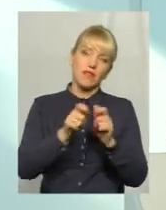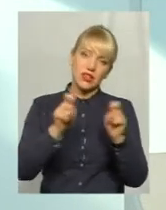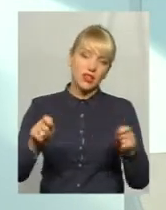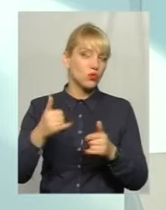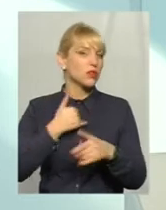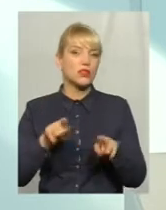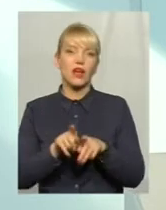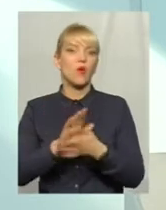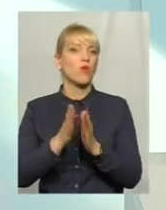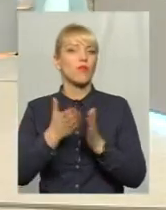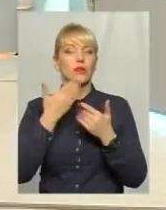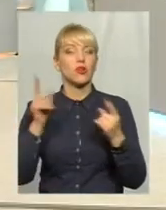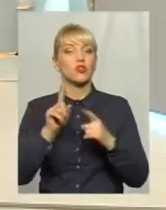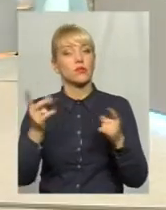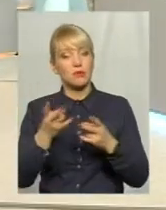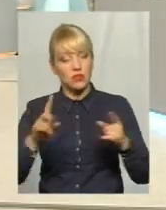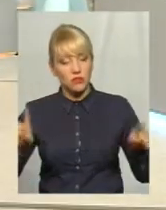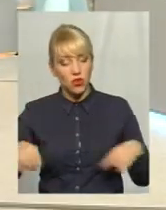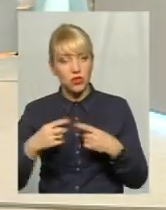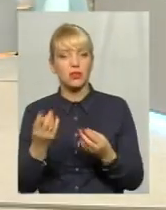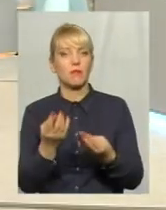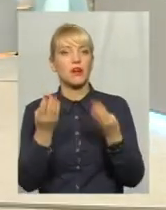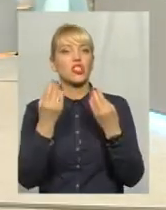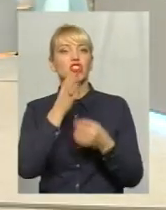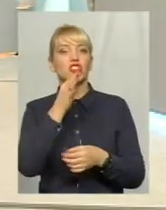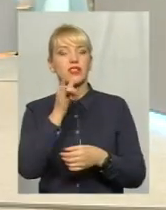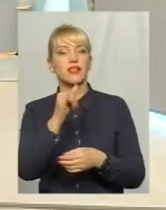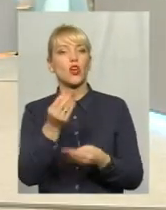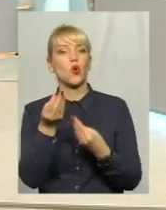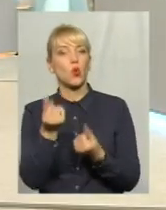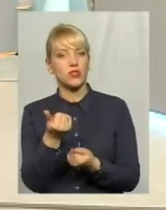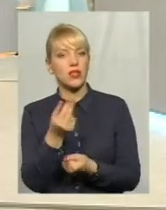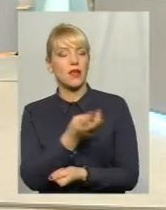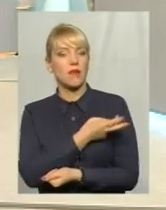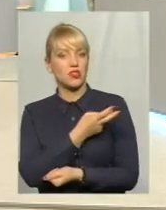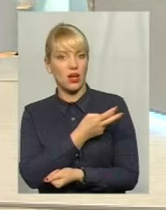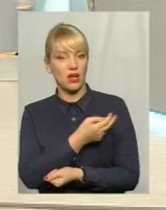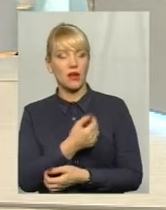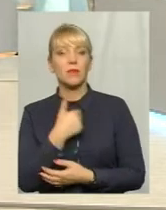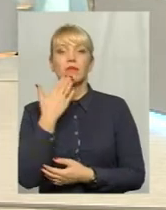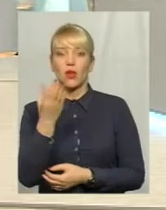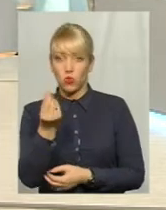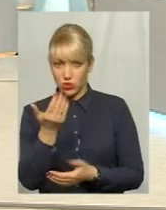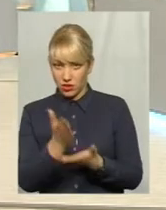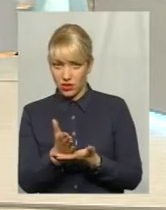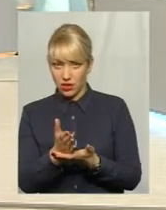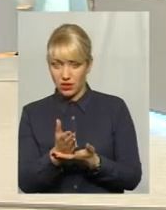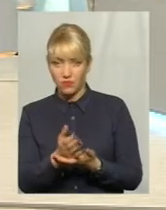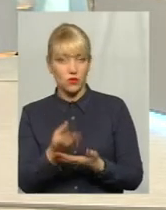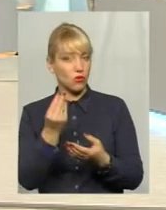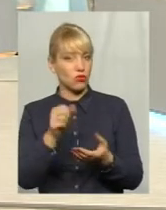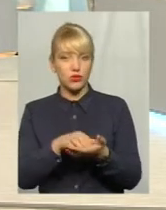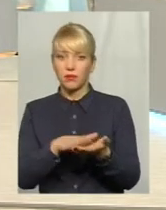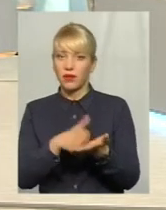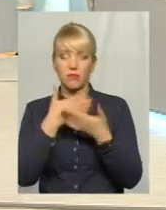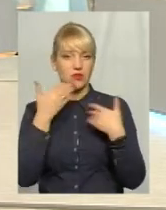створити, теж треба час, кошти і бажання. Але кошти є? Кошти поки що на це не передбачені.